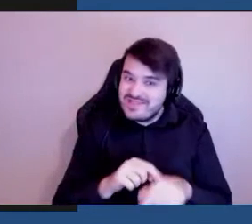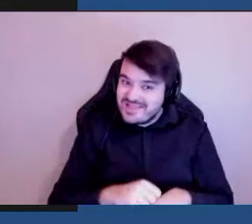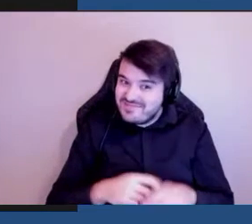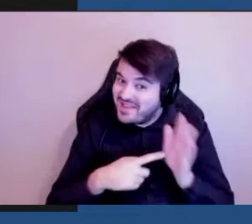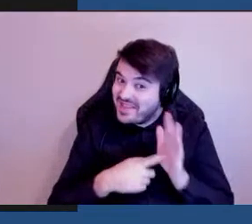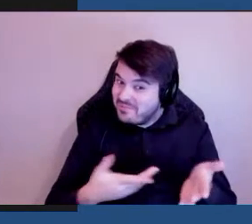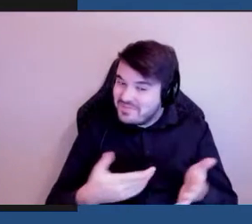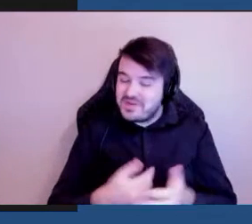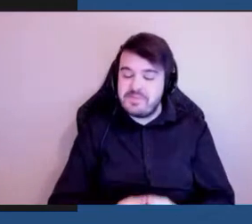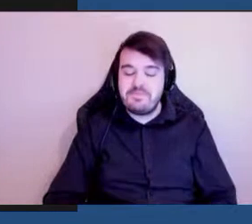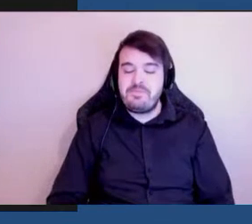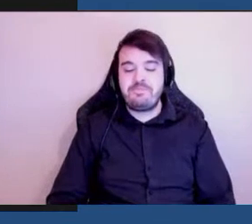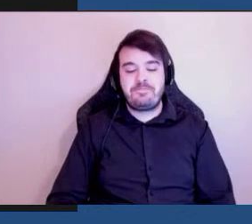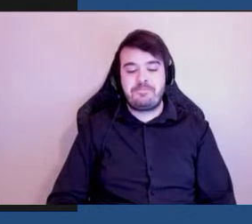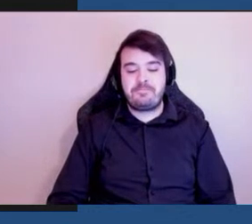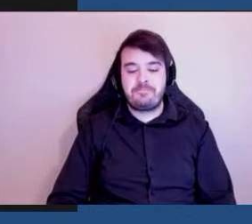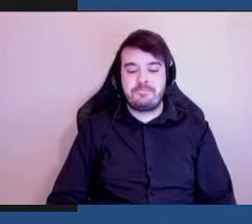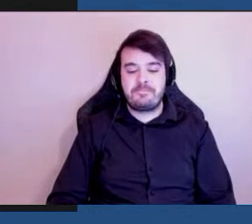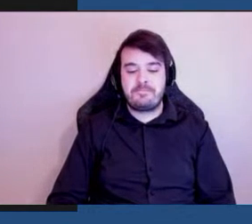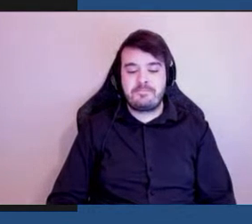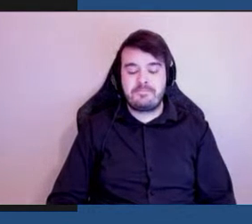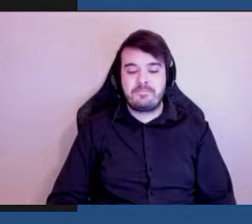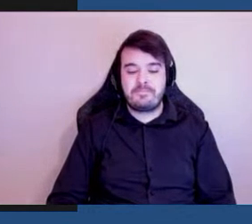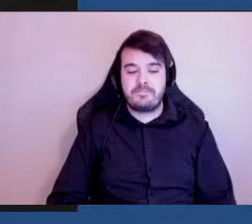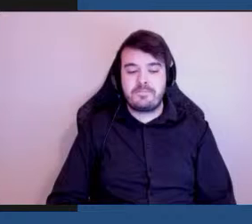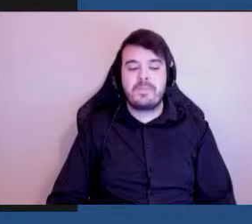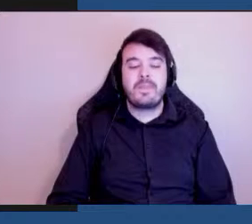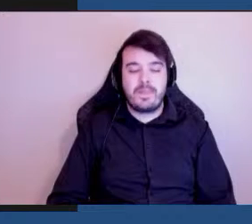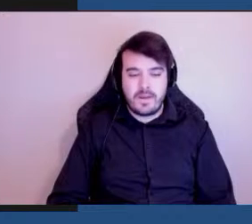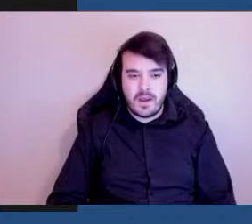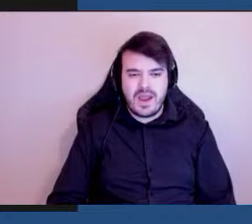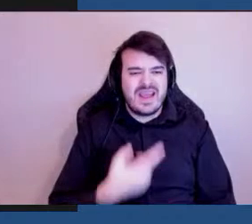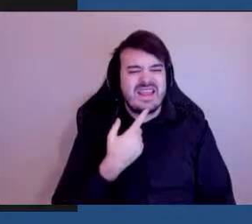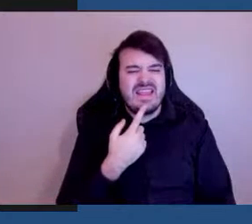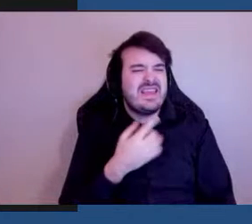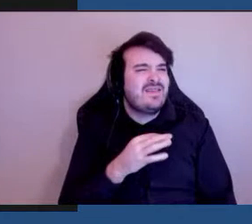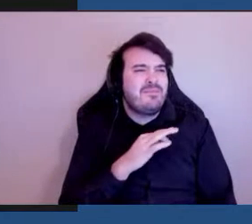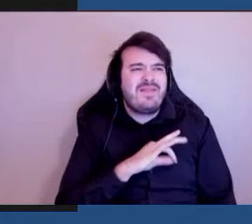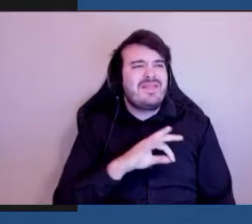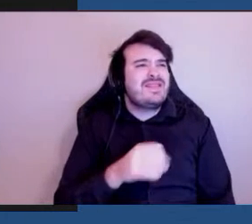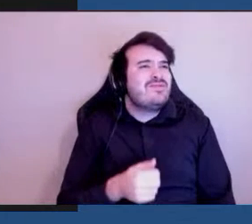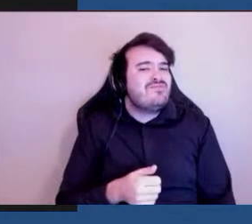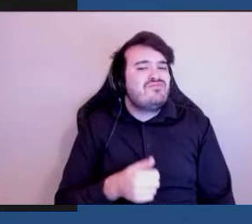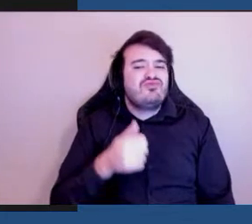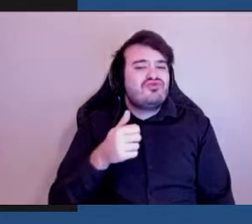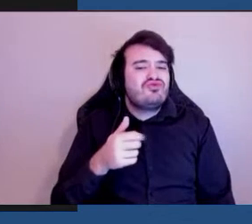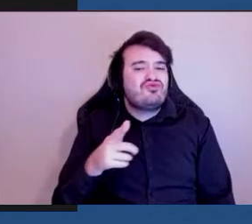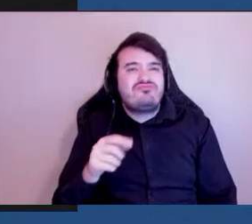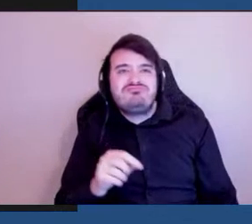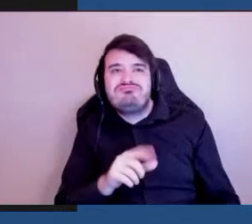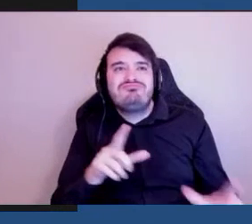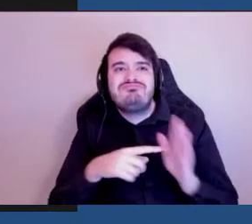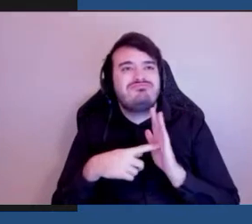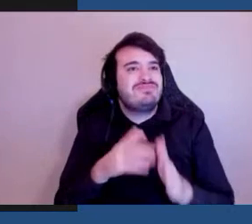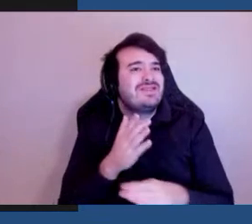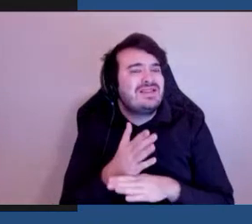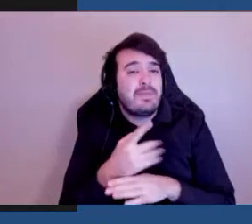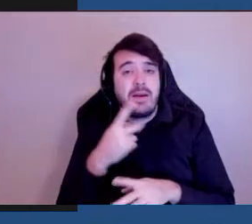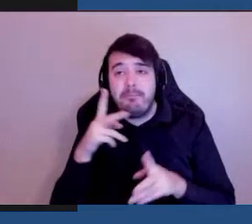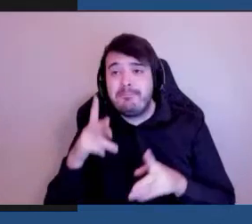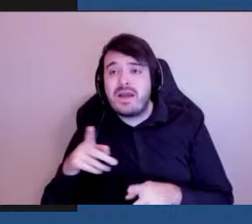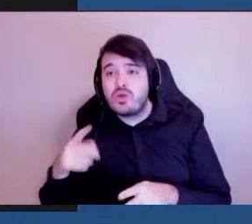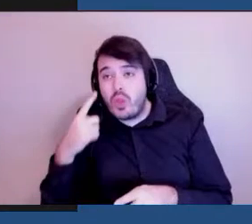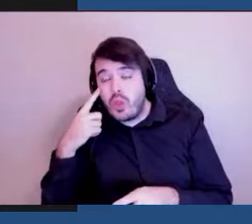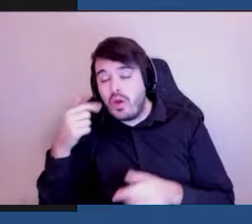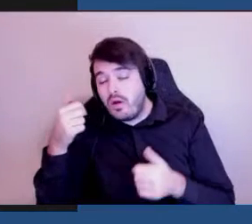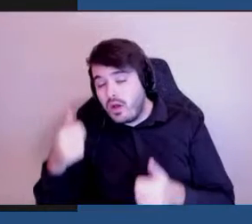Et quand on parle de qui profite le plus l'affichage accessible, ceux qui ont une perte de vision ou ceux qui ont une perte de